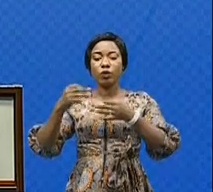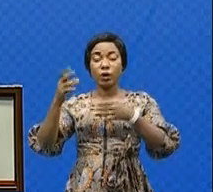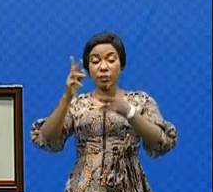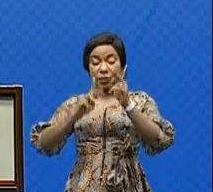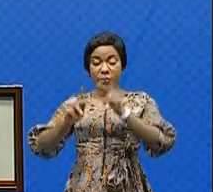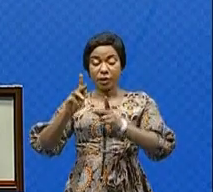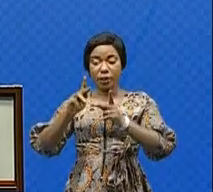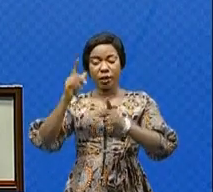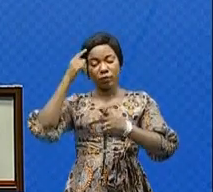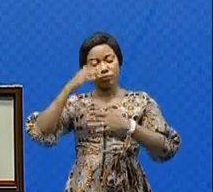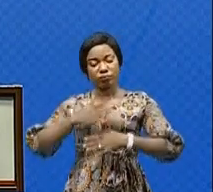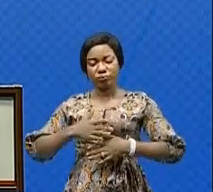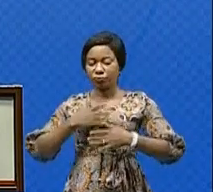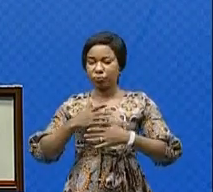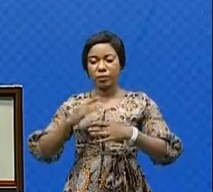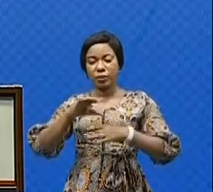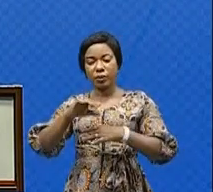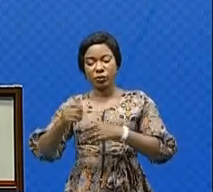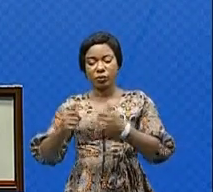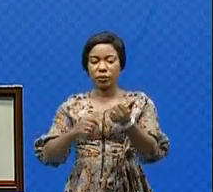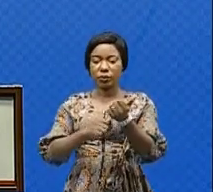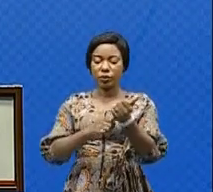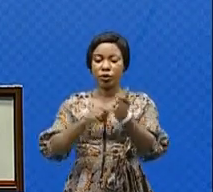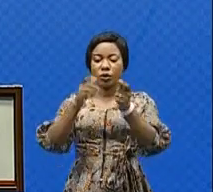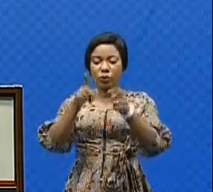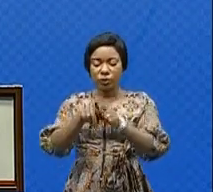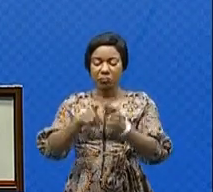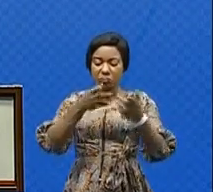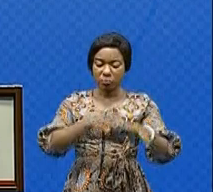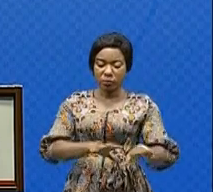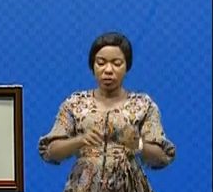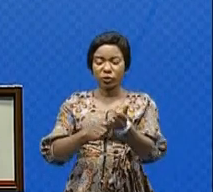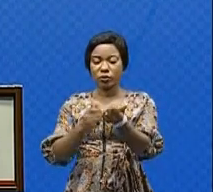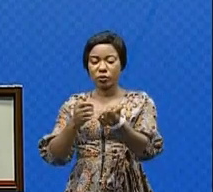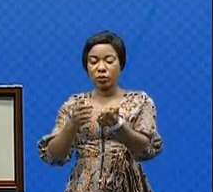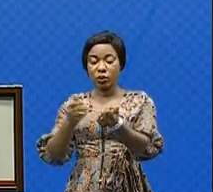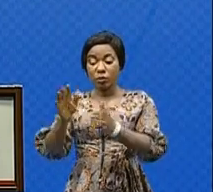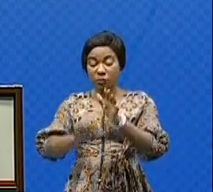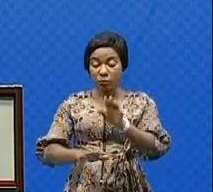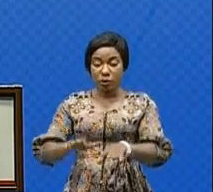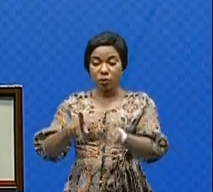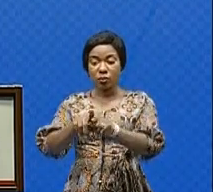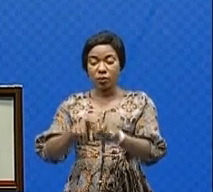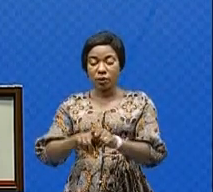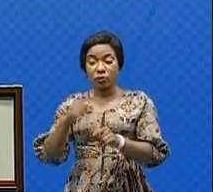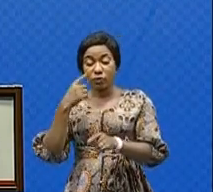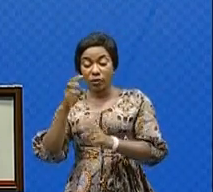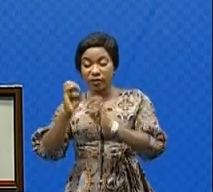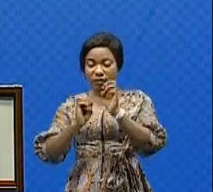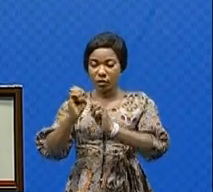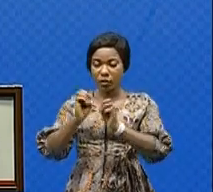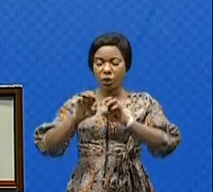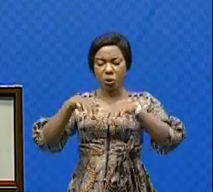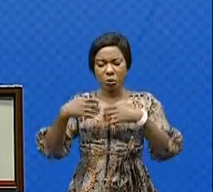victimes, enterrer les morts mais aussi évaluer la situation et dégager les mesures urgentes à prendre par le gouvernement.